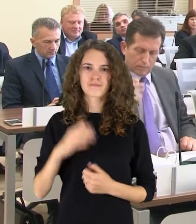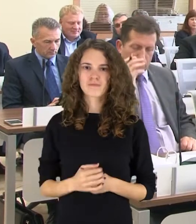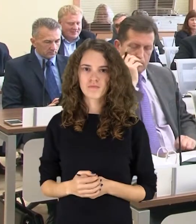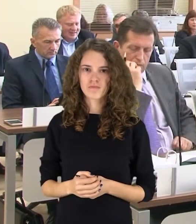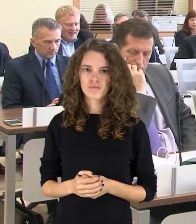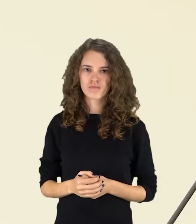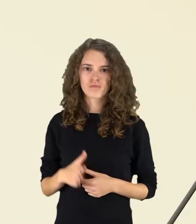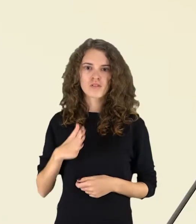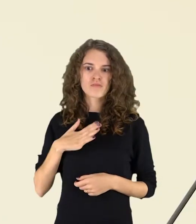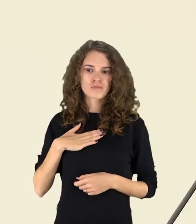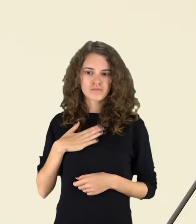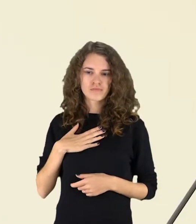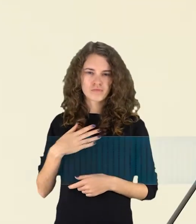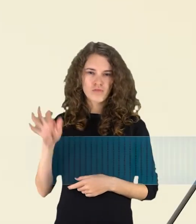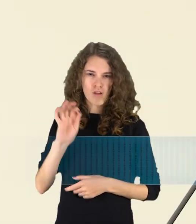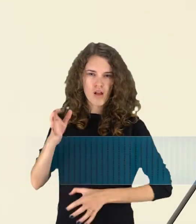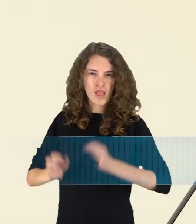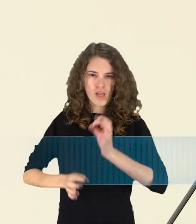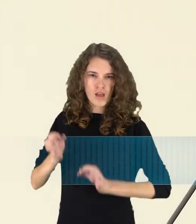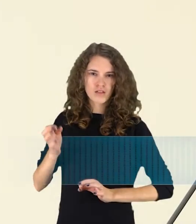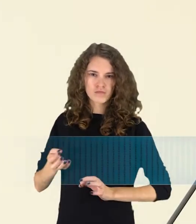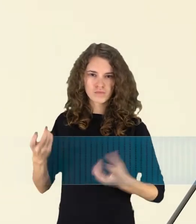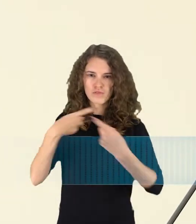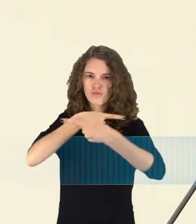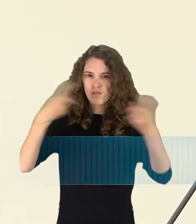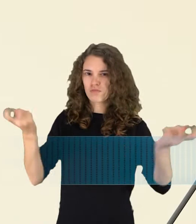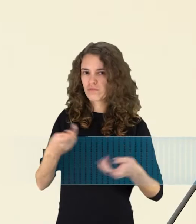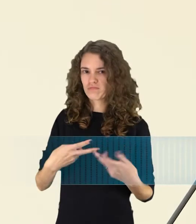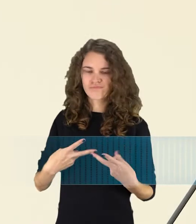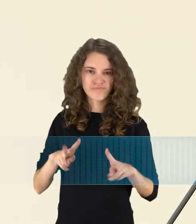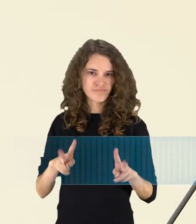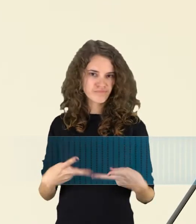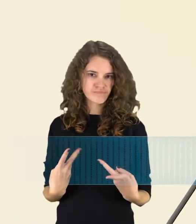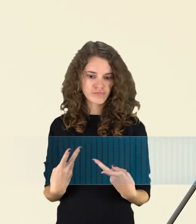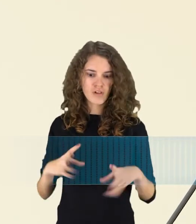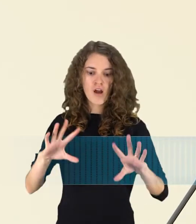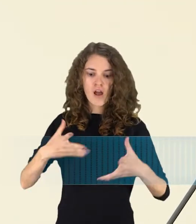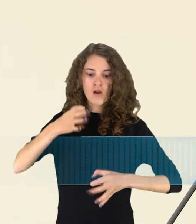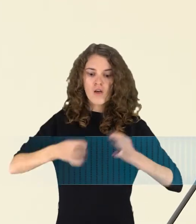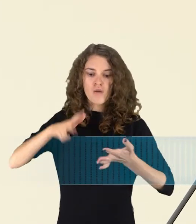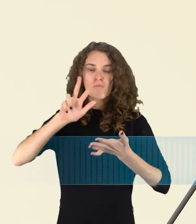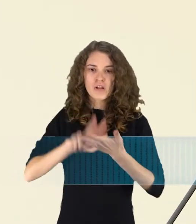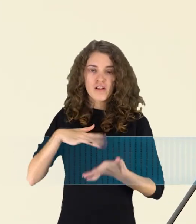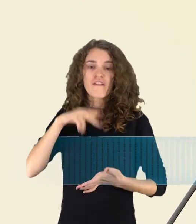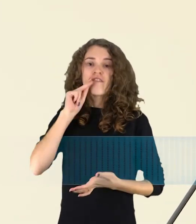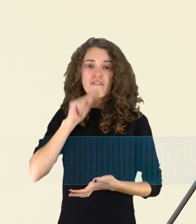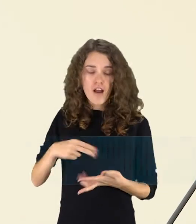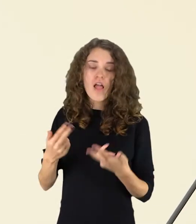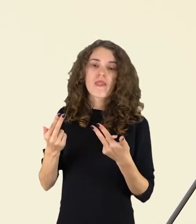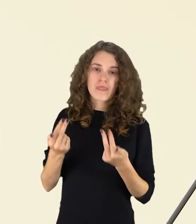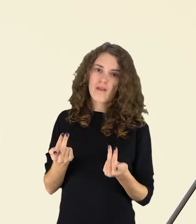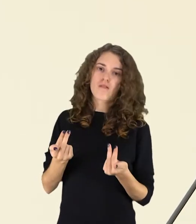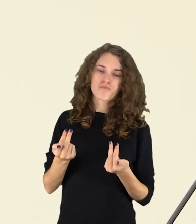savus atsakymus. Man šito dalyko informuoti nereikėjo oficialiai, gavus teistumą, tada